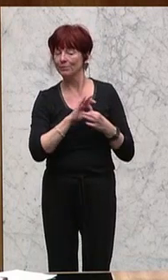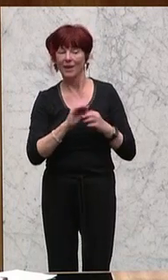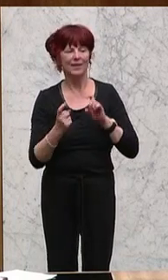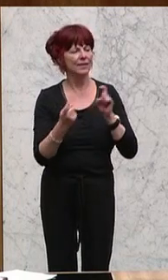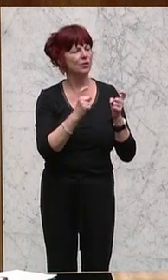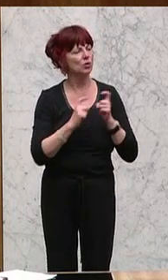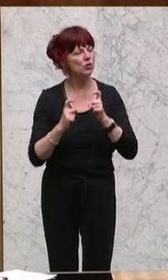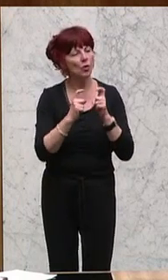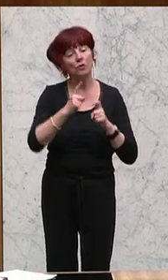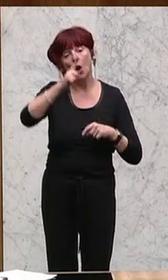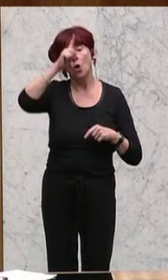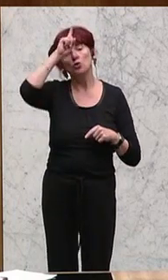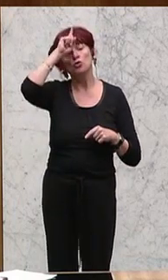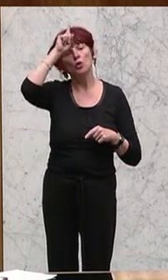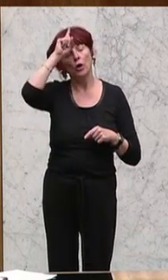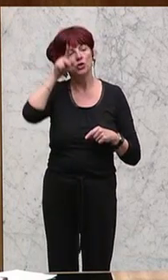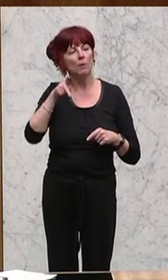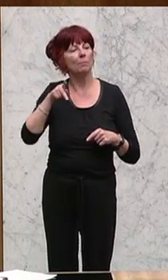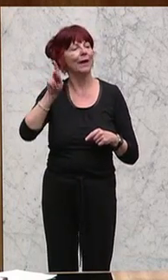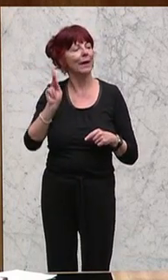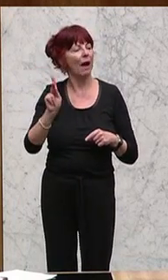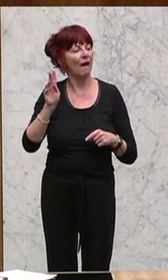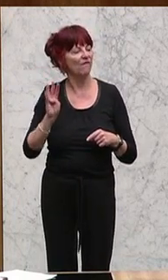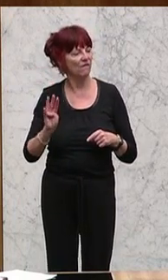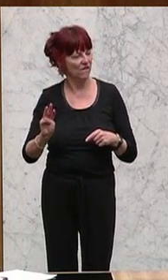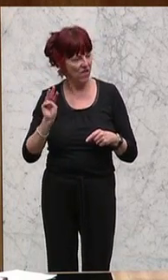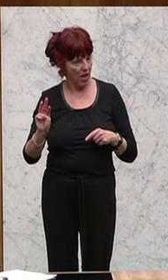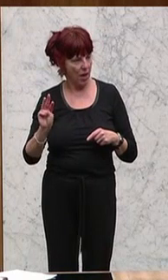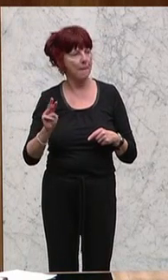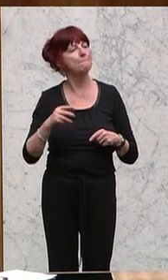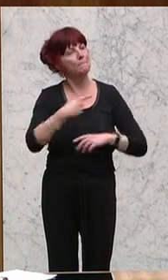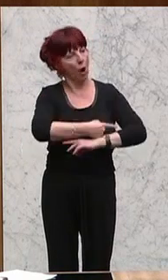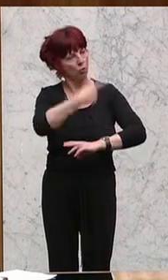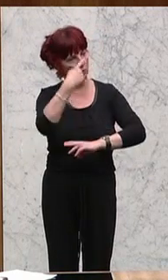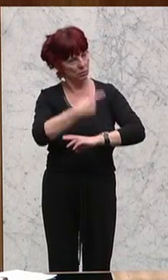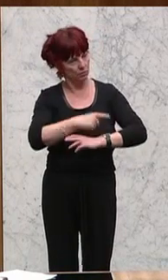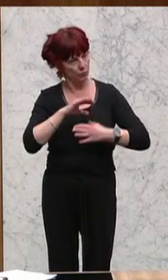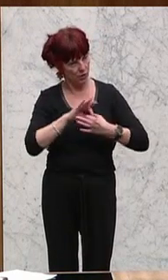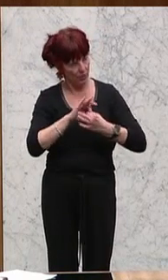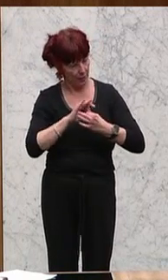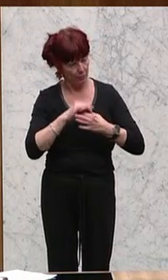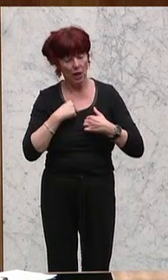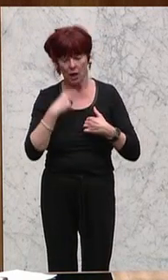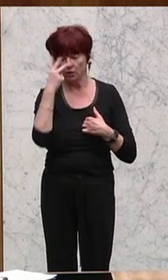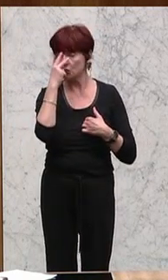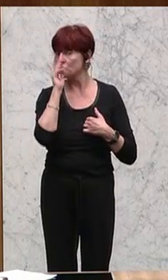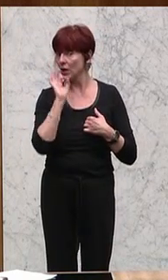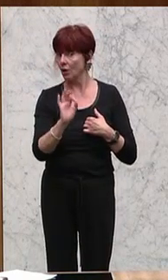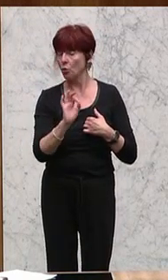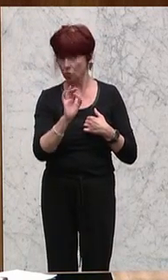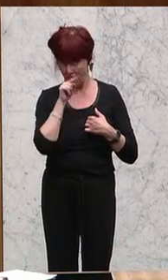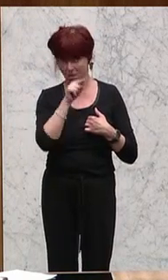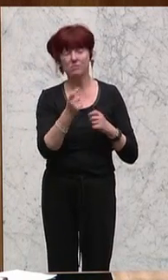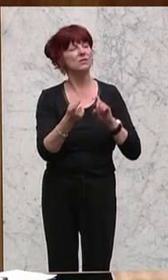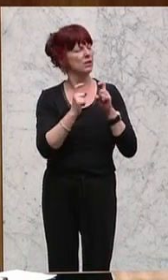deutsche Pkw-Maut geht. Ich kann das gut verstehen. Natürlich ist es eine Diskussion, die zu führen ist,